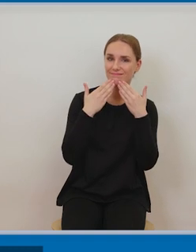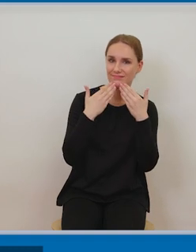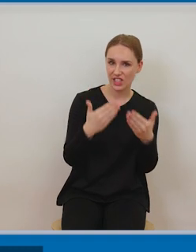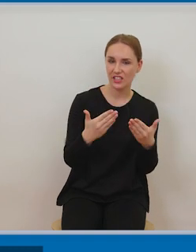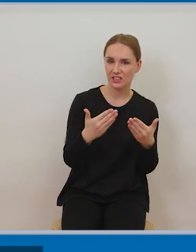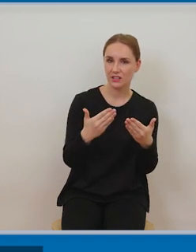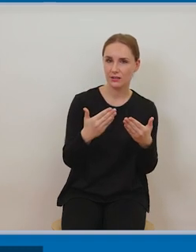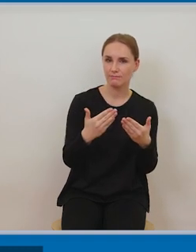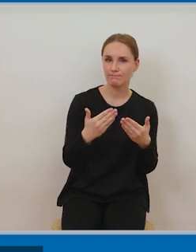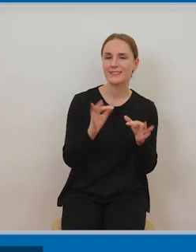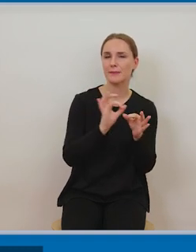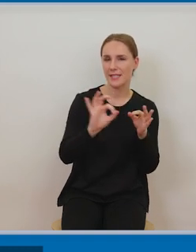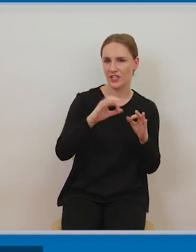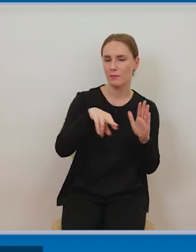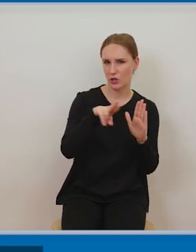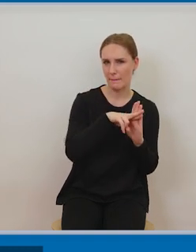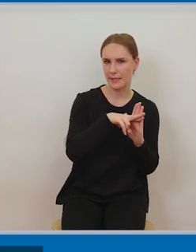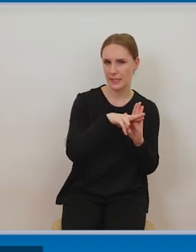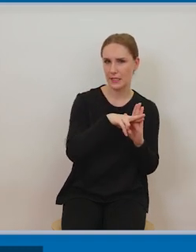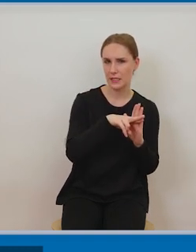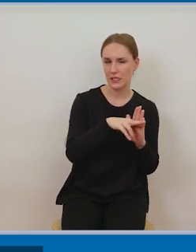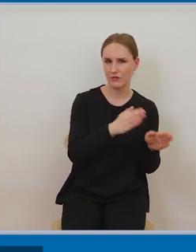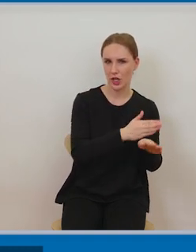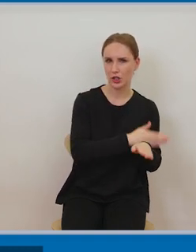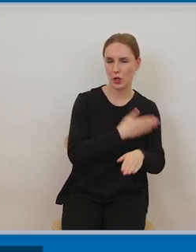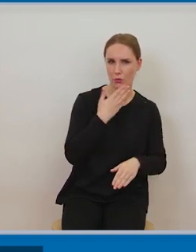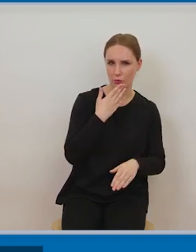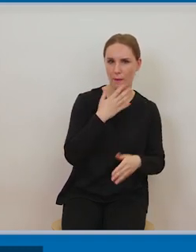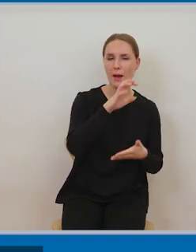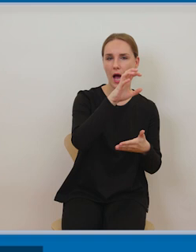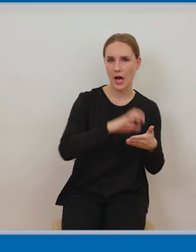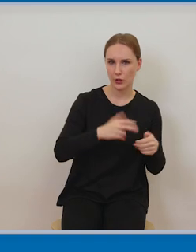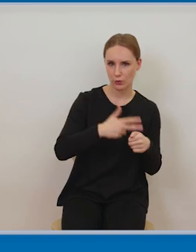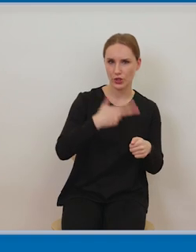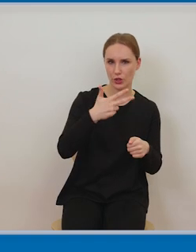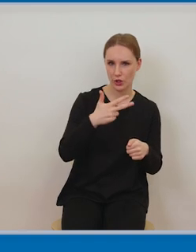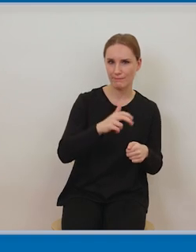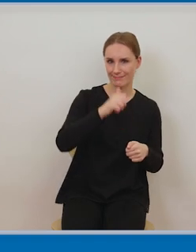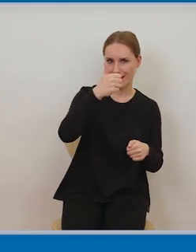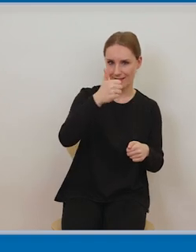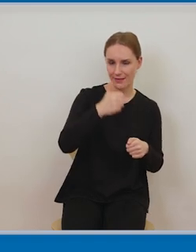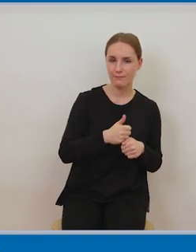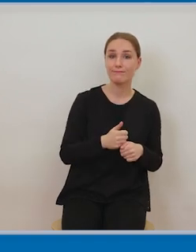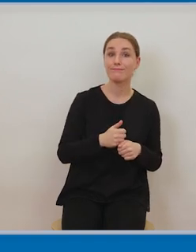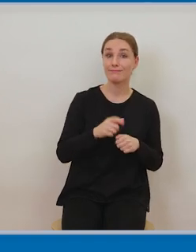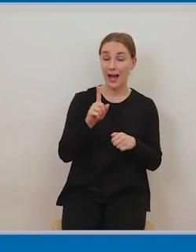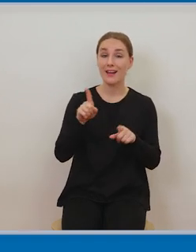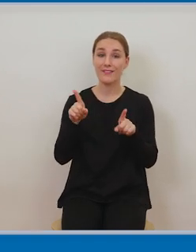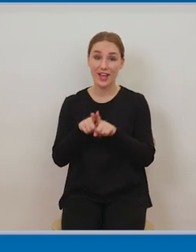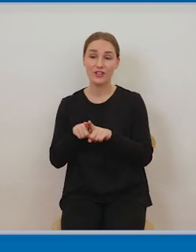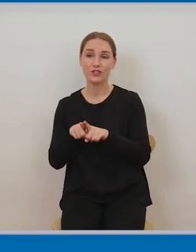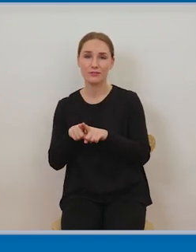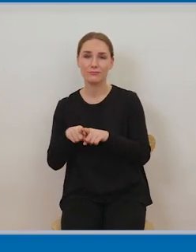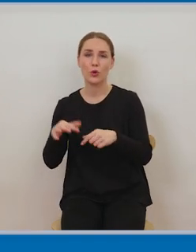związanych z dozwolonym użytkiem osobistym natomiast dozwolony użytek osobisty tak jak powiedziałam nie jest taką zupełnie otwartą